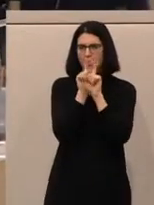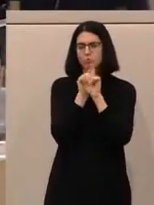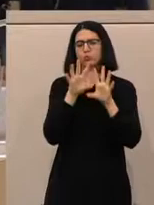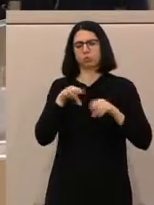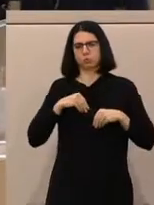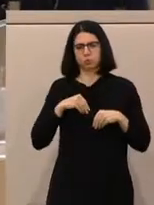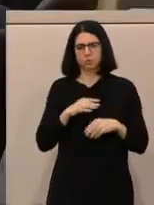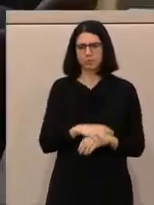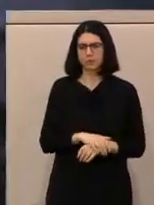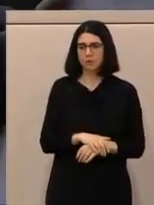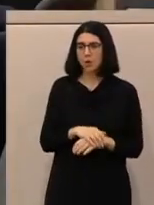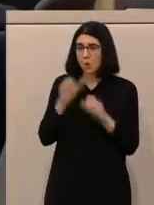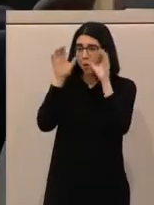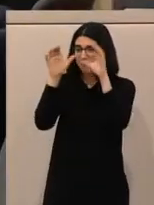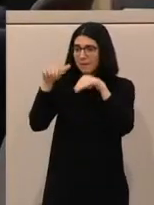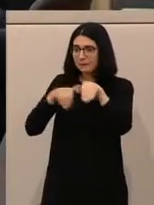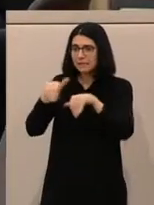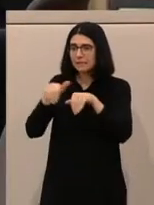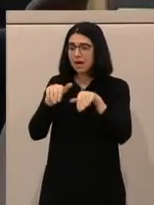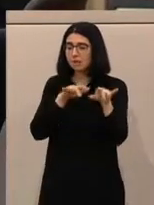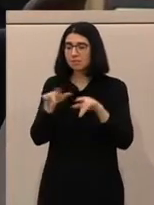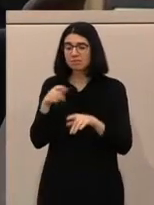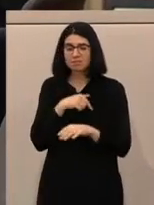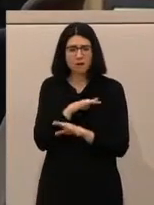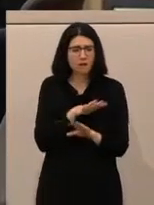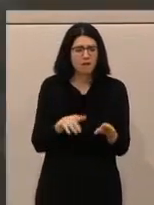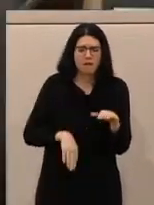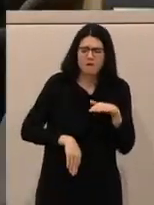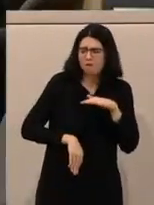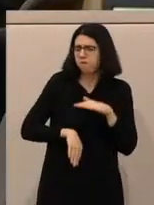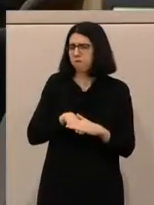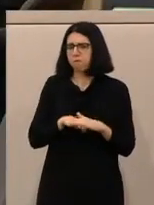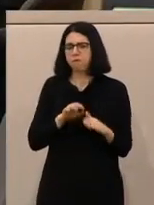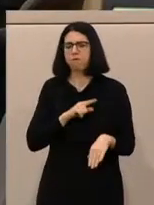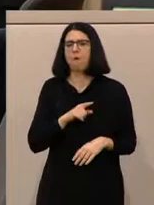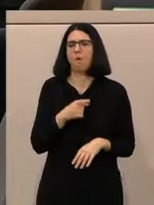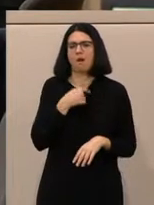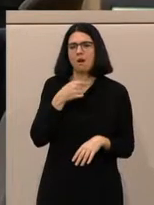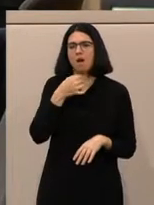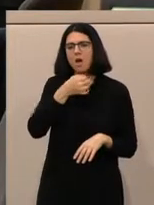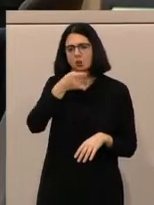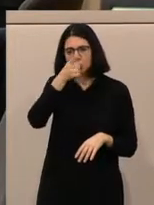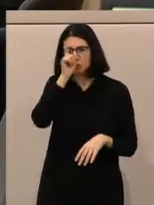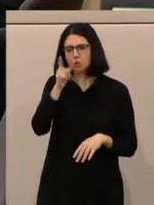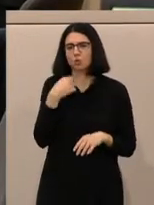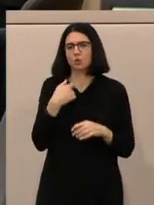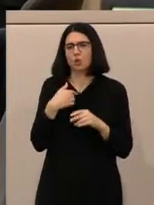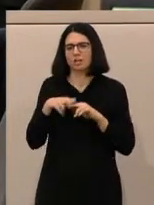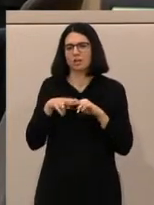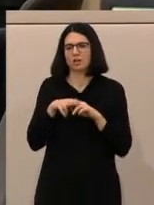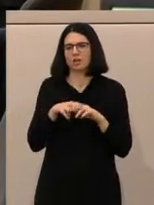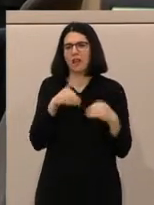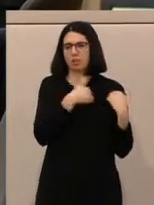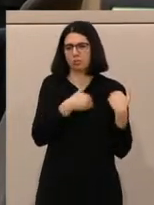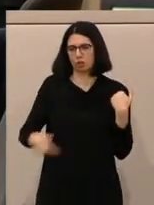Die FPÖ-geführten Ministerien sind voll von deutschnationalen Burschenschaften. Sie und Ihre Kollegen in den FPÖ-Ministerien